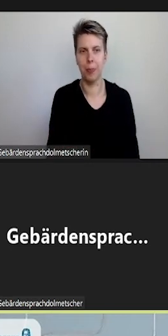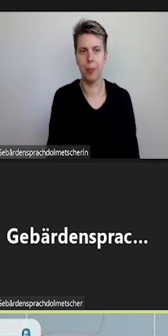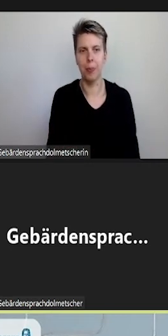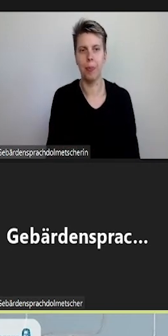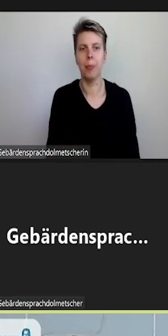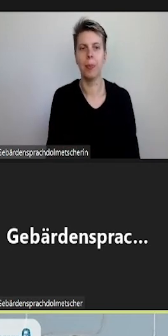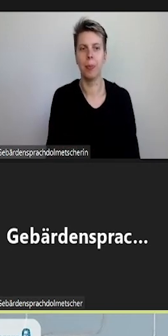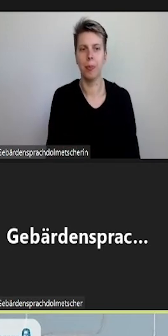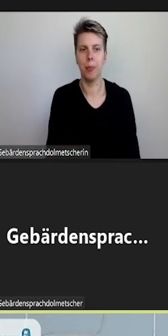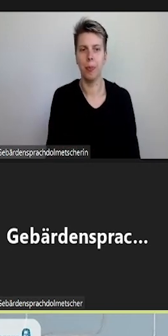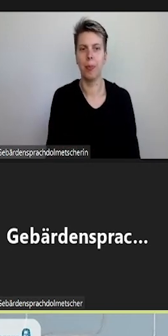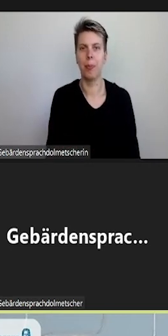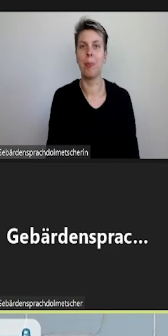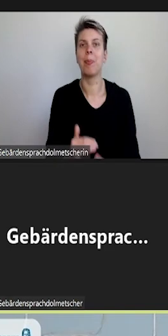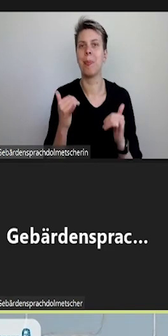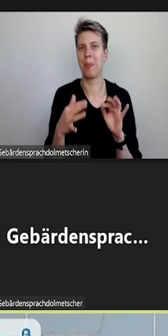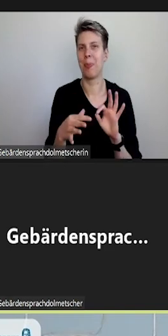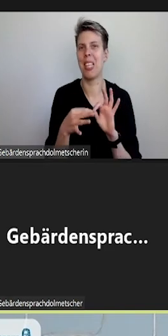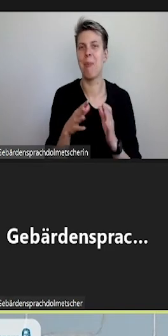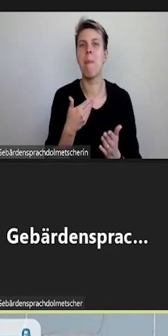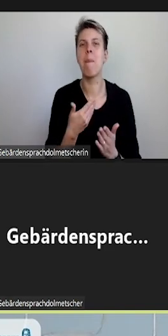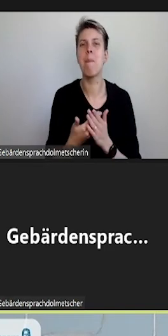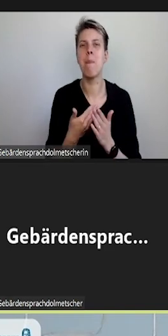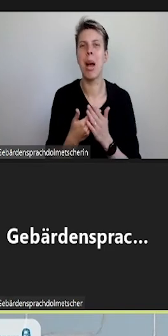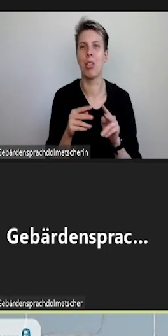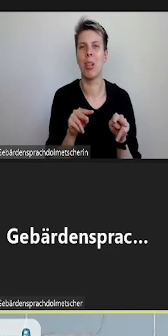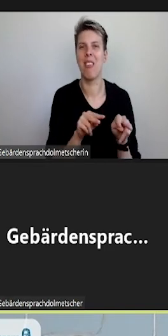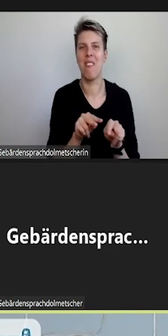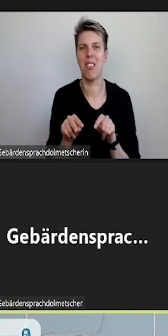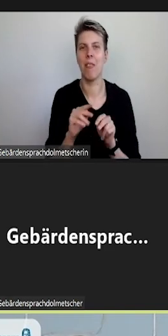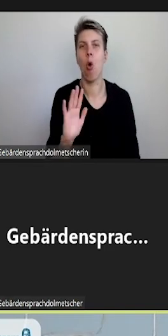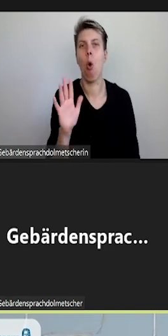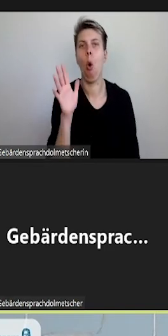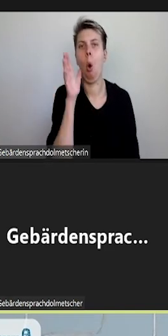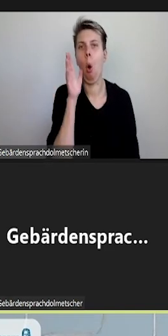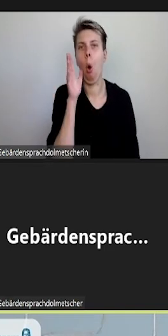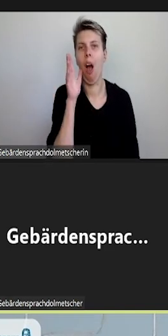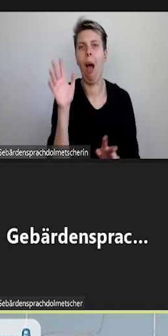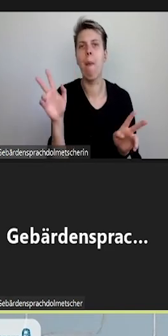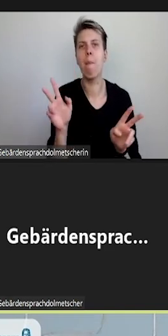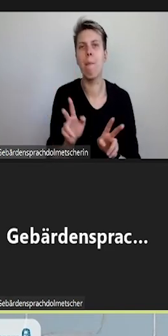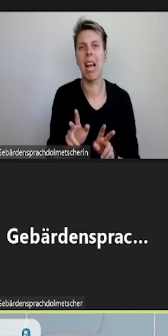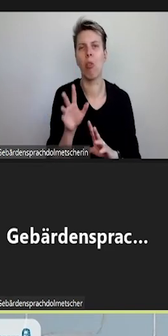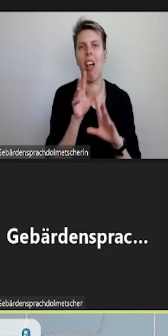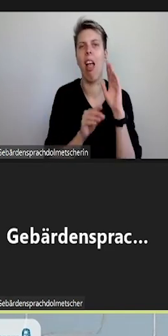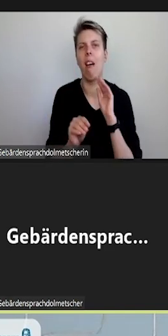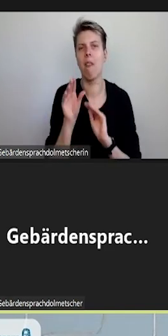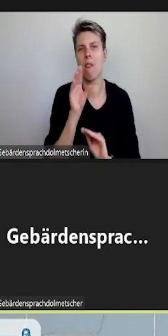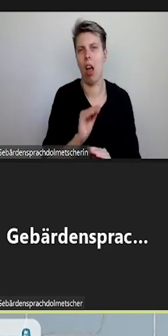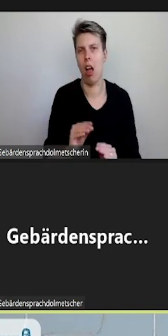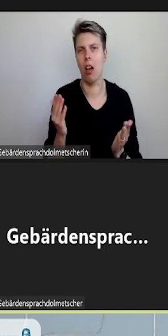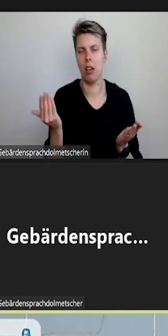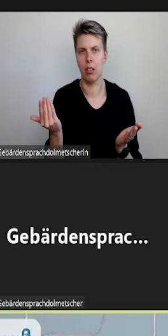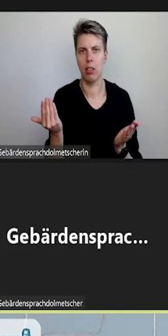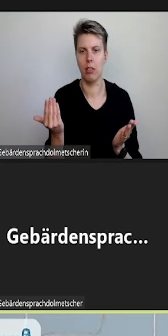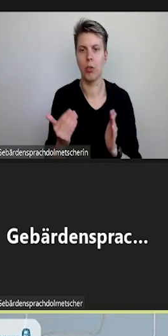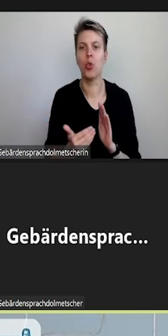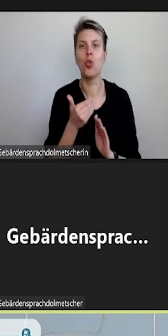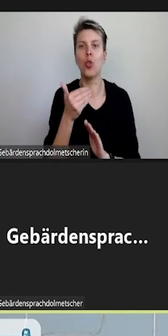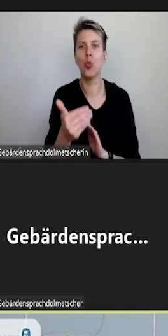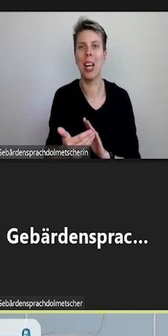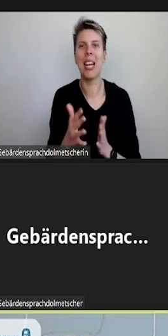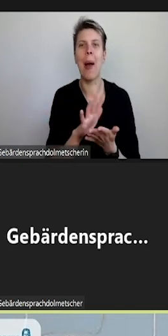Das angekündigte Beispielvideo, Hörbeeinträchtigungen erfahren. Dafür haben Sie nachher in der